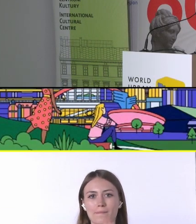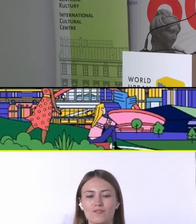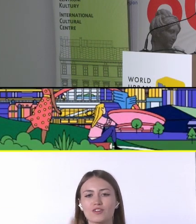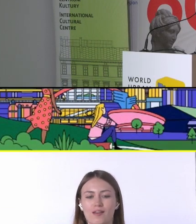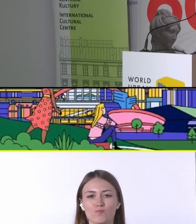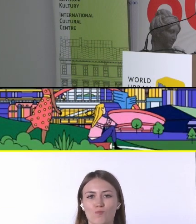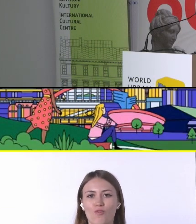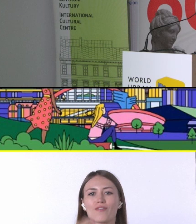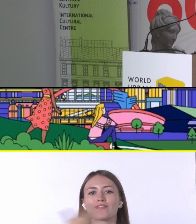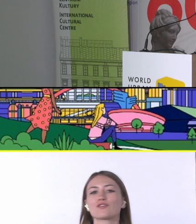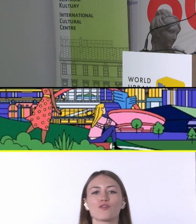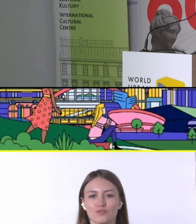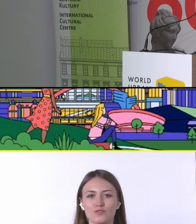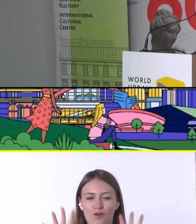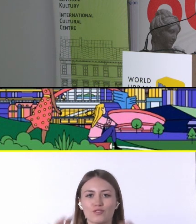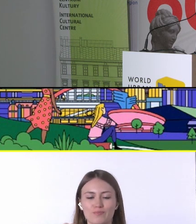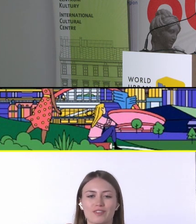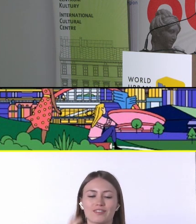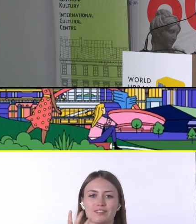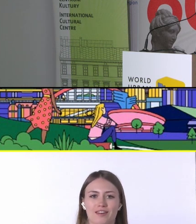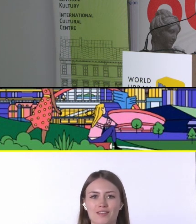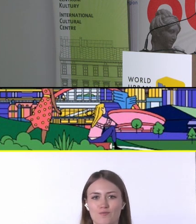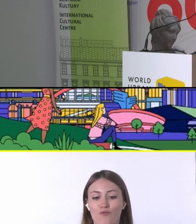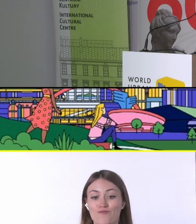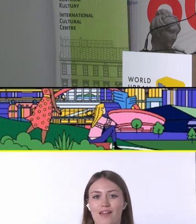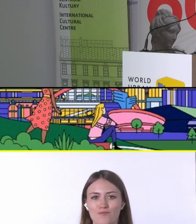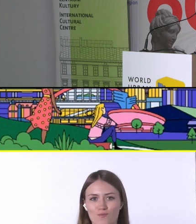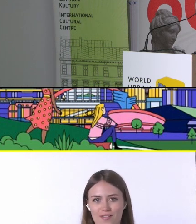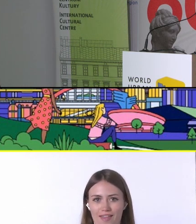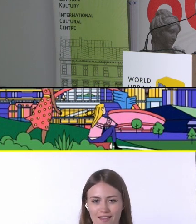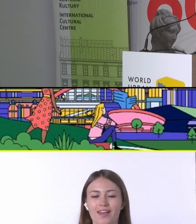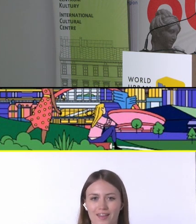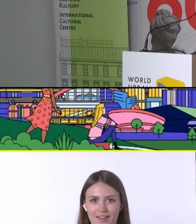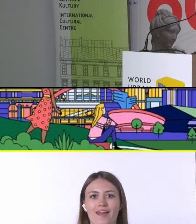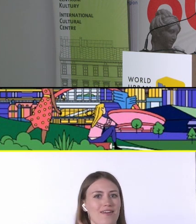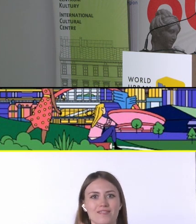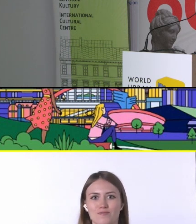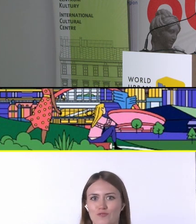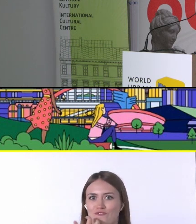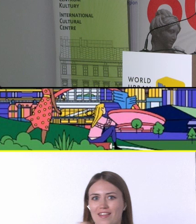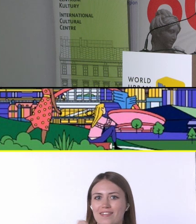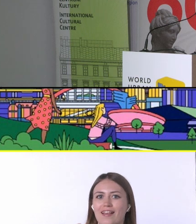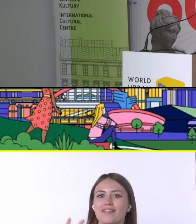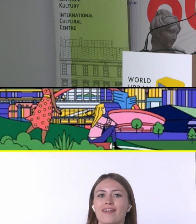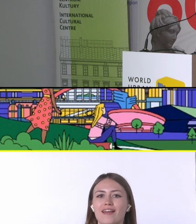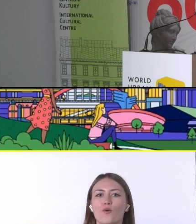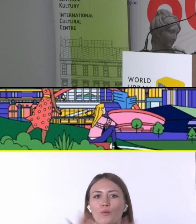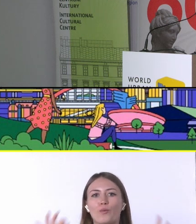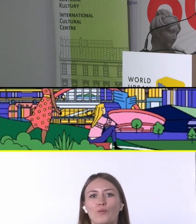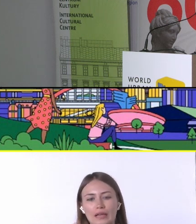1843 roku, na terenach Polski, a jedna, to była bardzo wczesna data, jeżeli chodzi o w ogóle rozwój kolejnictwa,